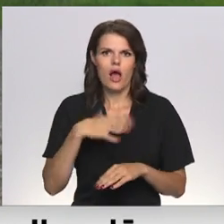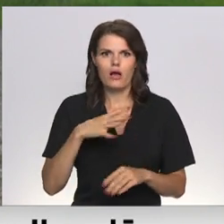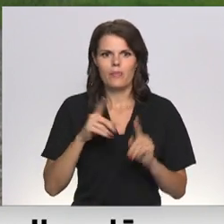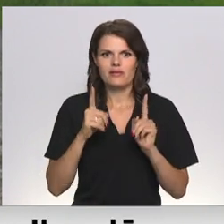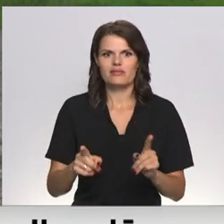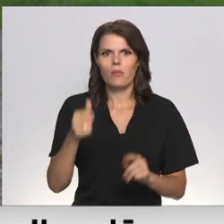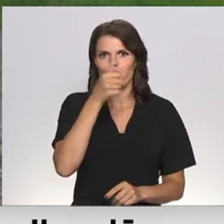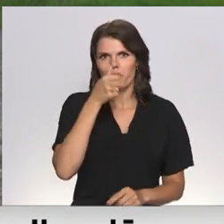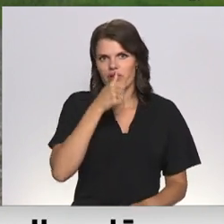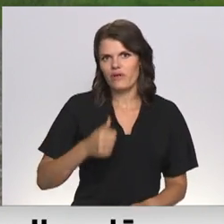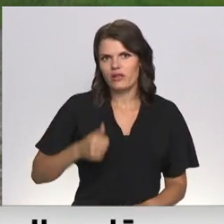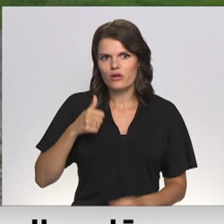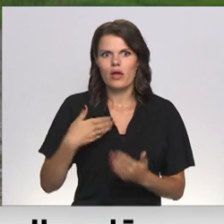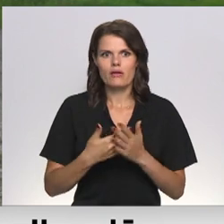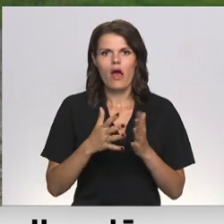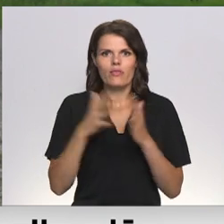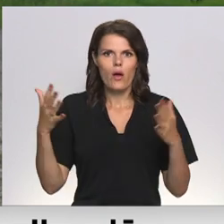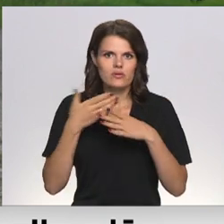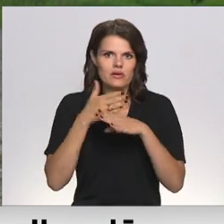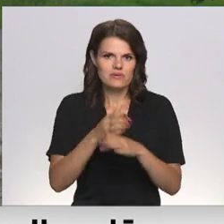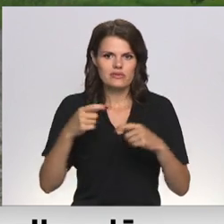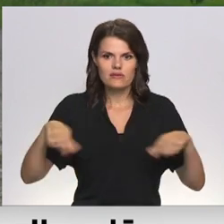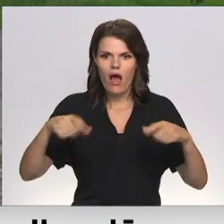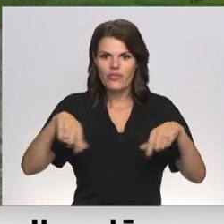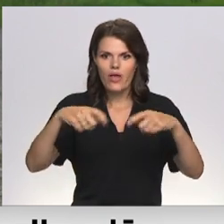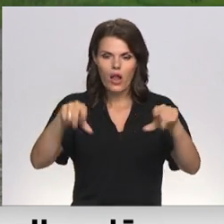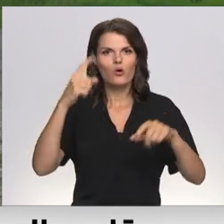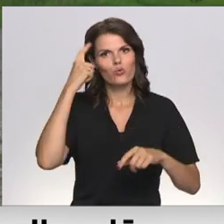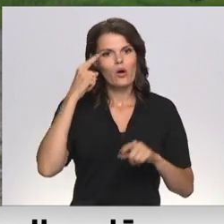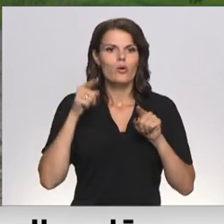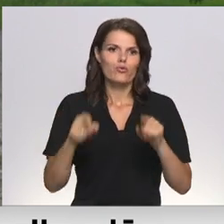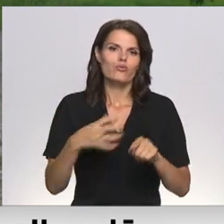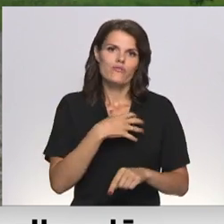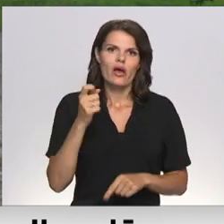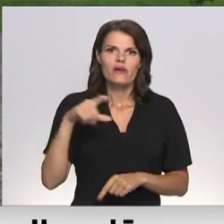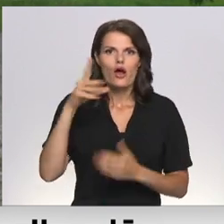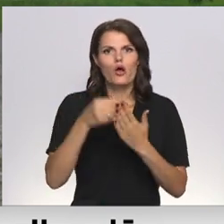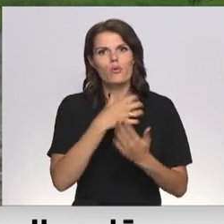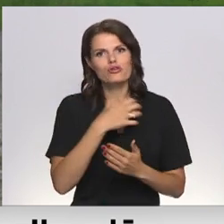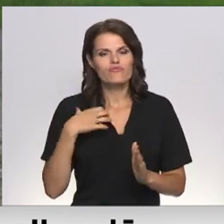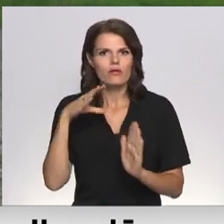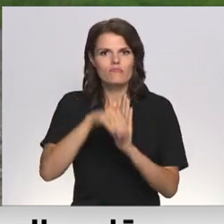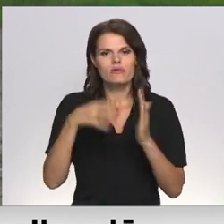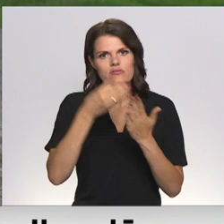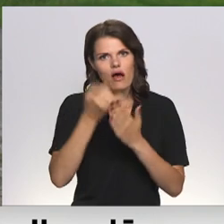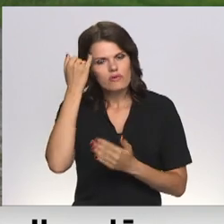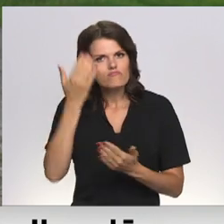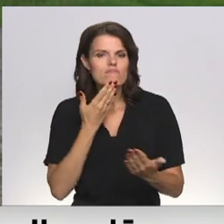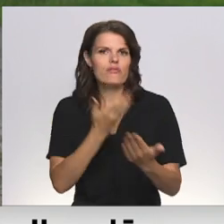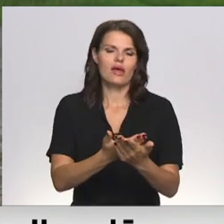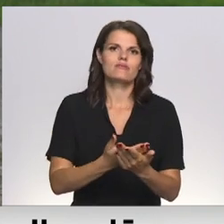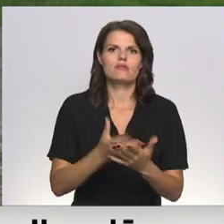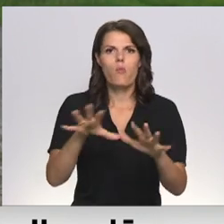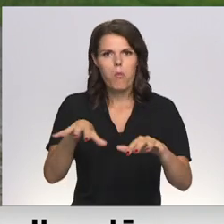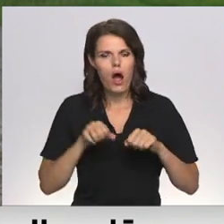jābūt privātīpušumiem un vairākiem piem sadalīts. Es domāju, ka tur vajadzētu varētu vairāk pašvaldību iesaistīties uz savu inicitīvu un pārņemt tos savā